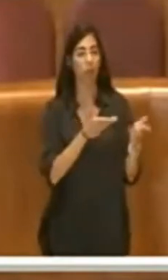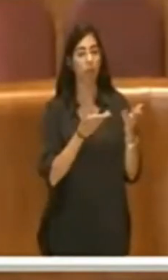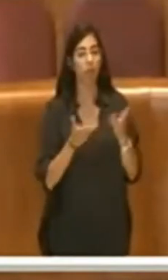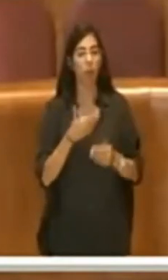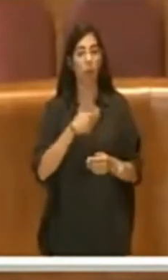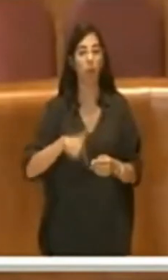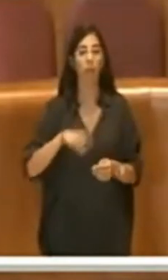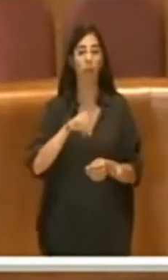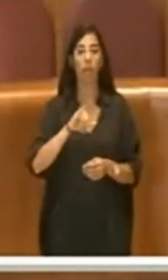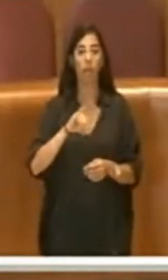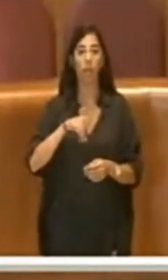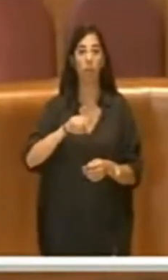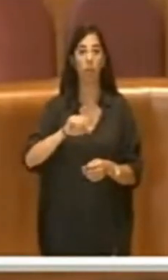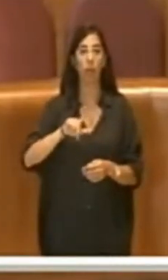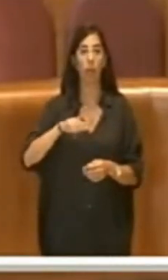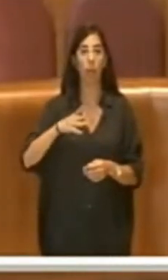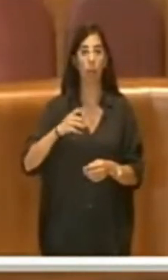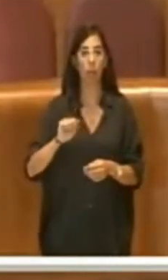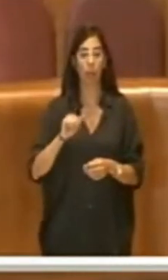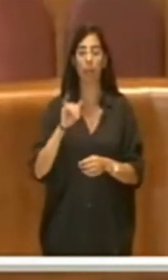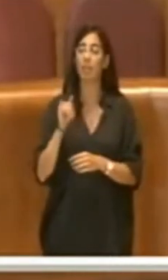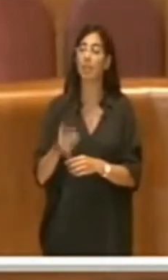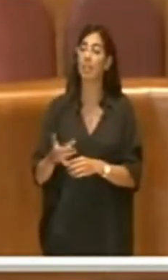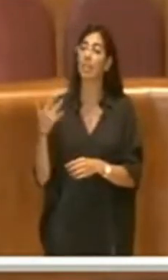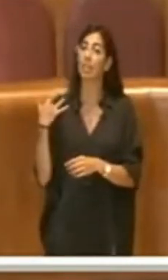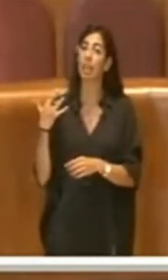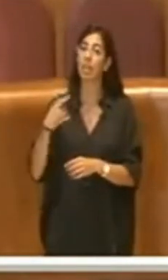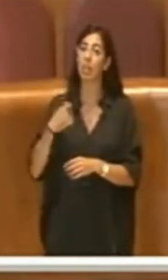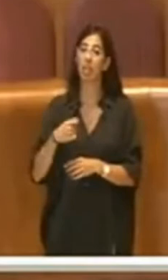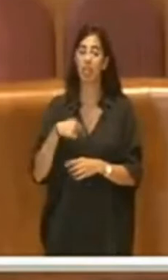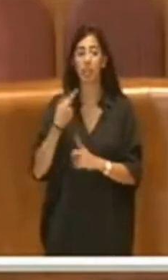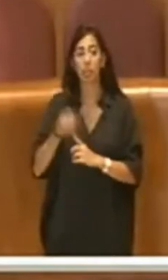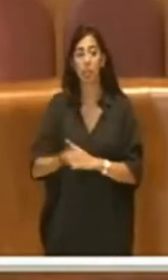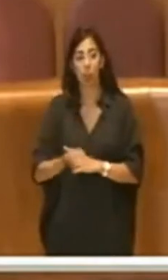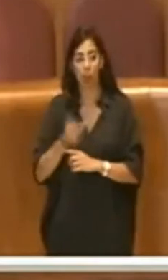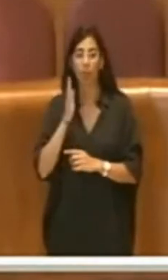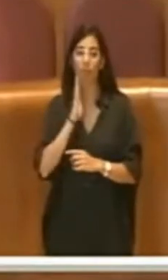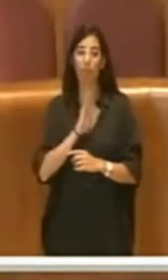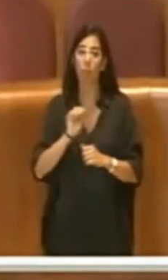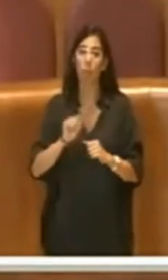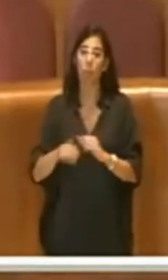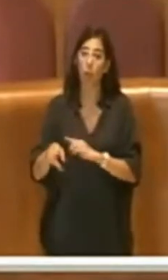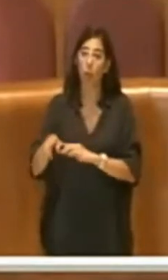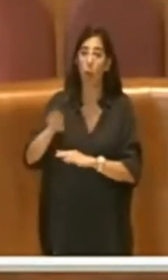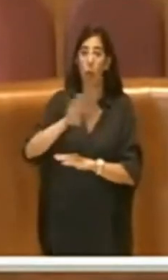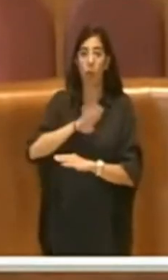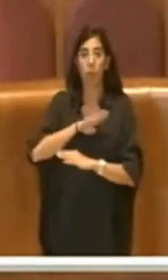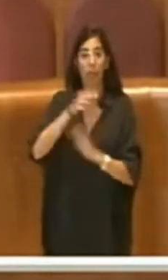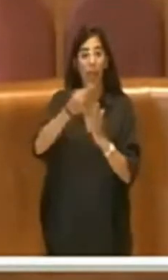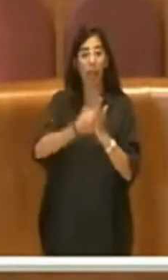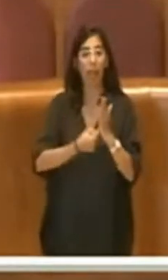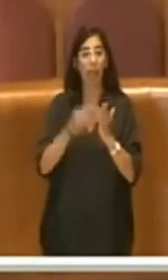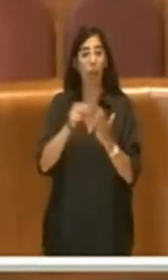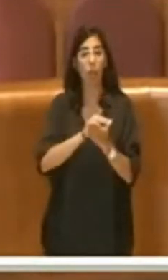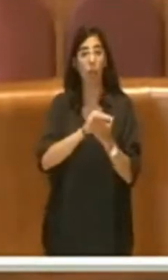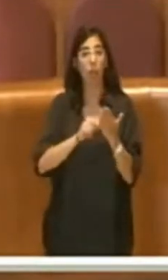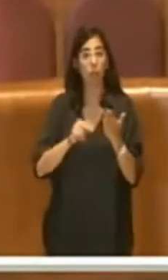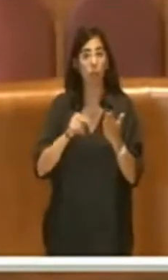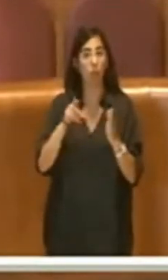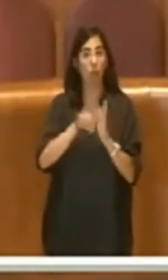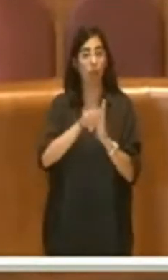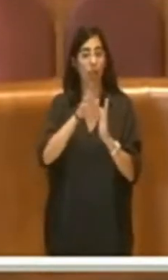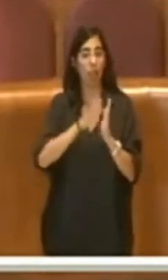Sì, grazie Presidente. Poi le ricordo cortesemente anche di avere l'elenco della votazione della delibera 58.